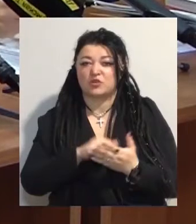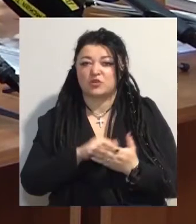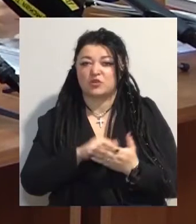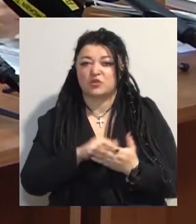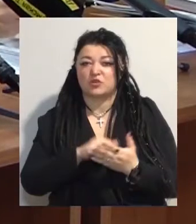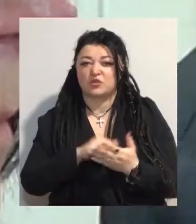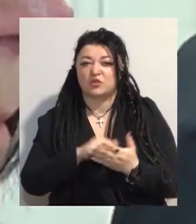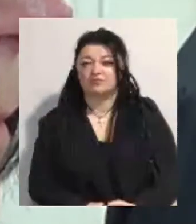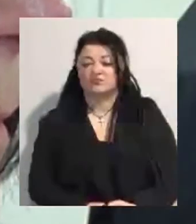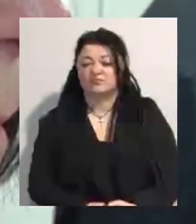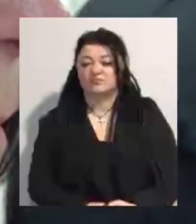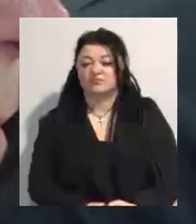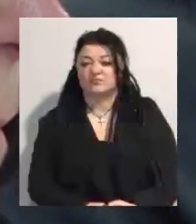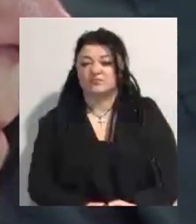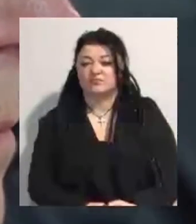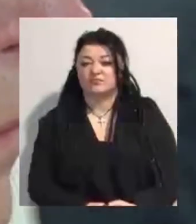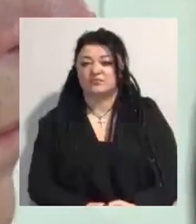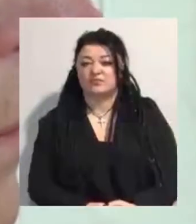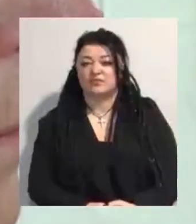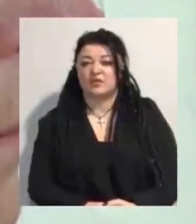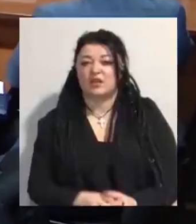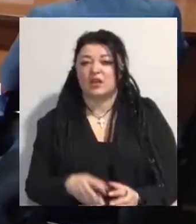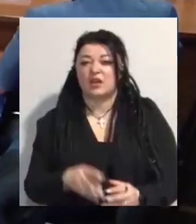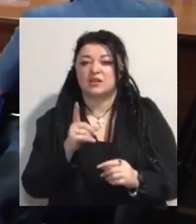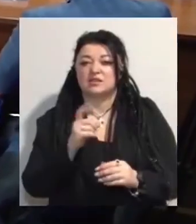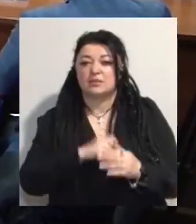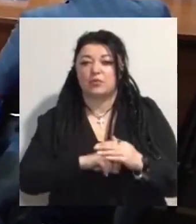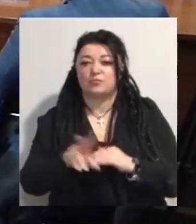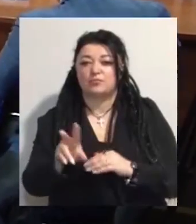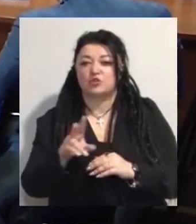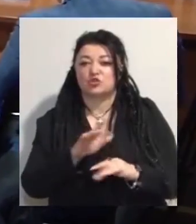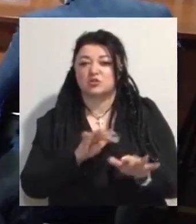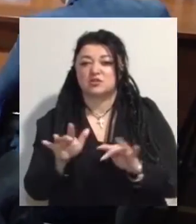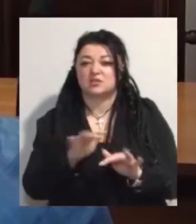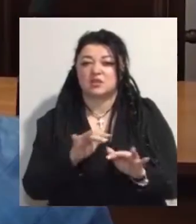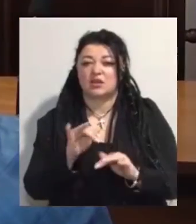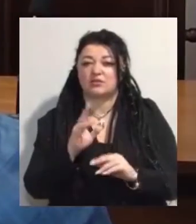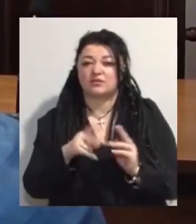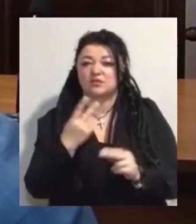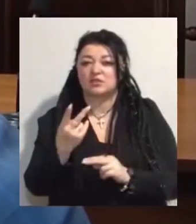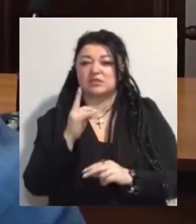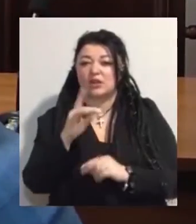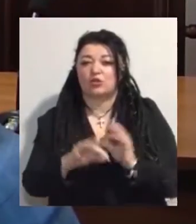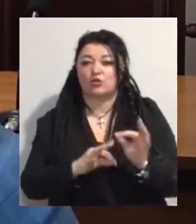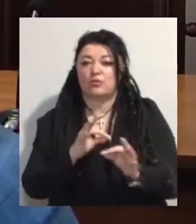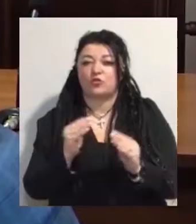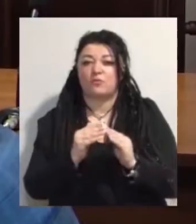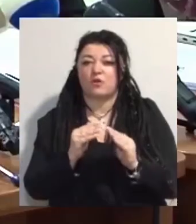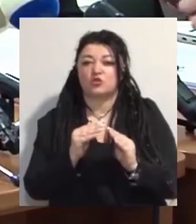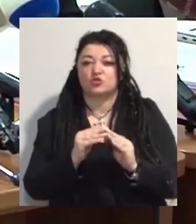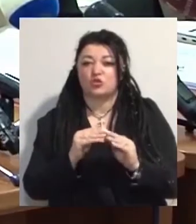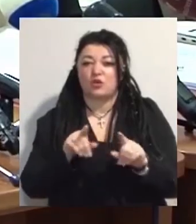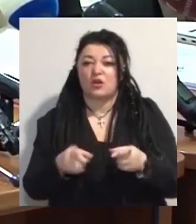закладу Любові Кочерзі обрали запобіжний захід у вигляді цілодобового домашнього арешту на 60 діб із носінням електронного